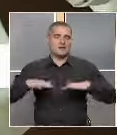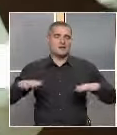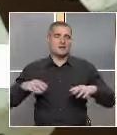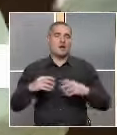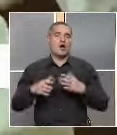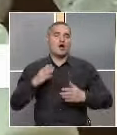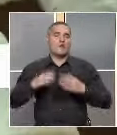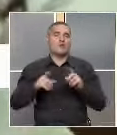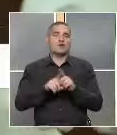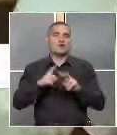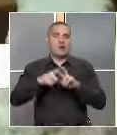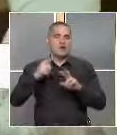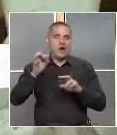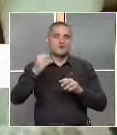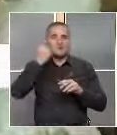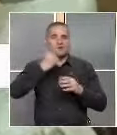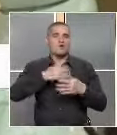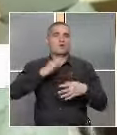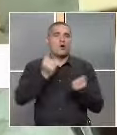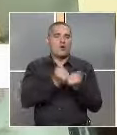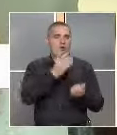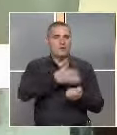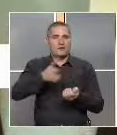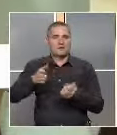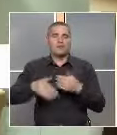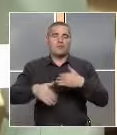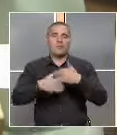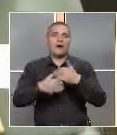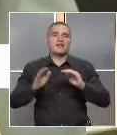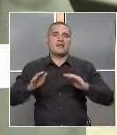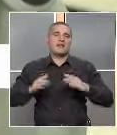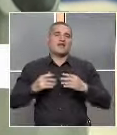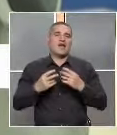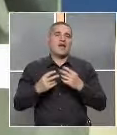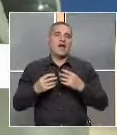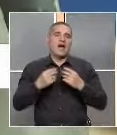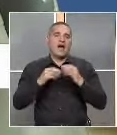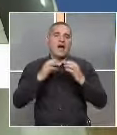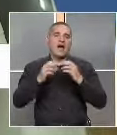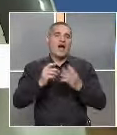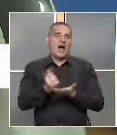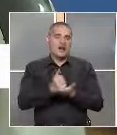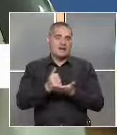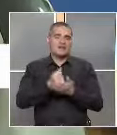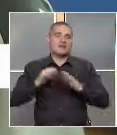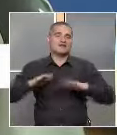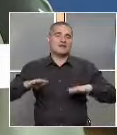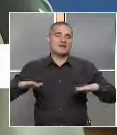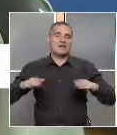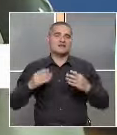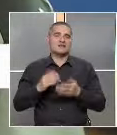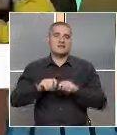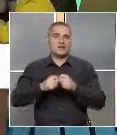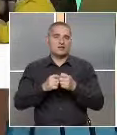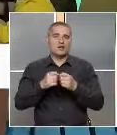тип НАО се използва на много места за подпомагане на рехабилитацията при деца с нарушения, но новото е комуникацията между два робота